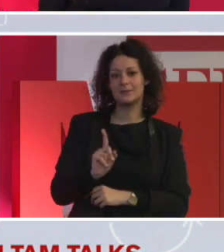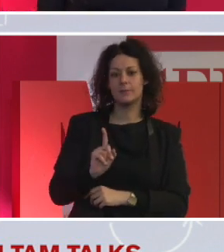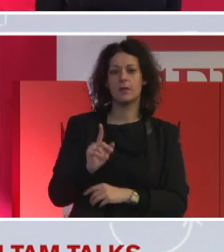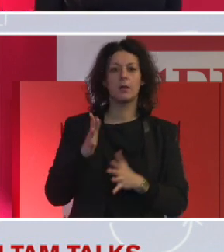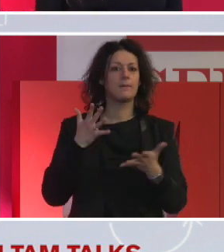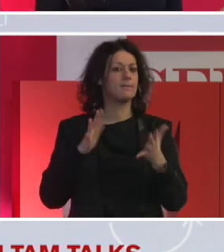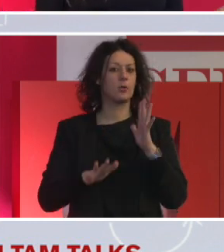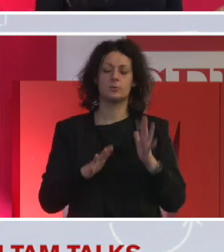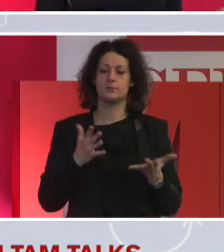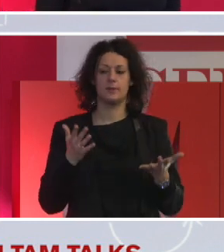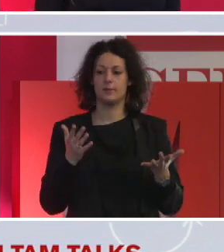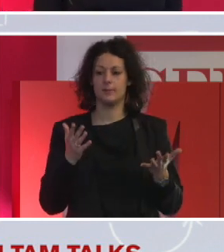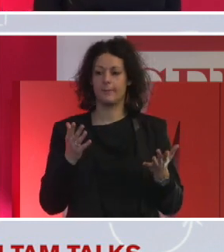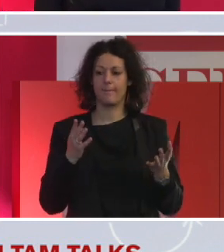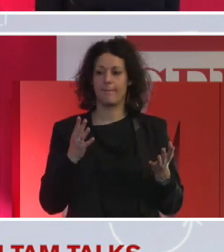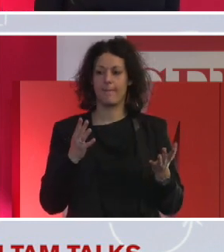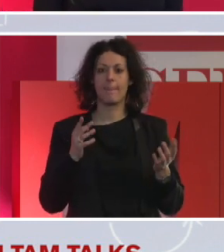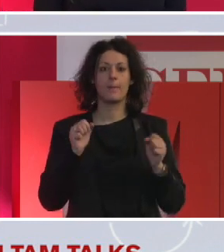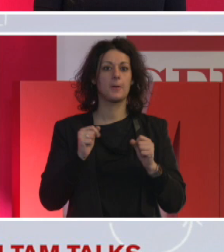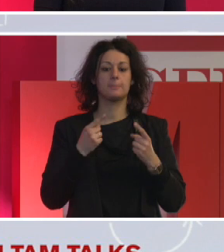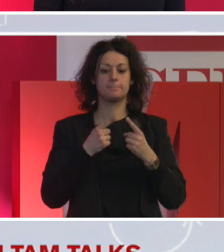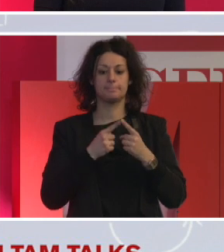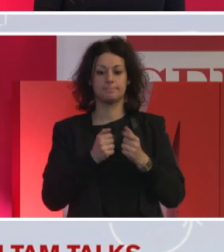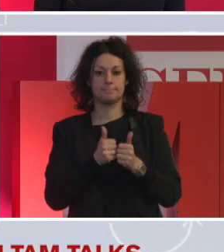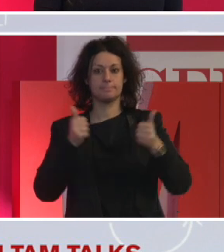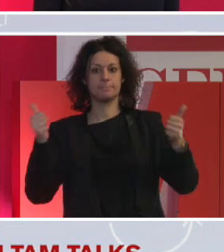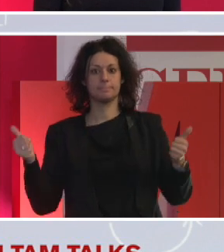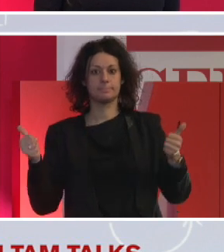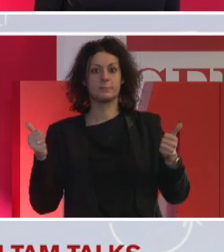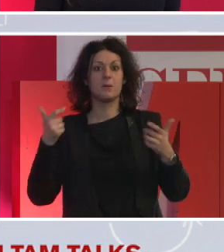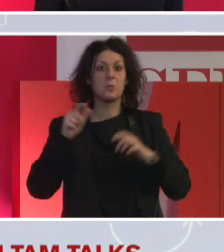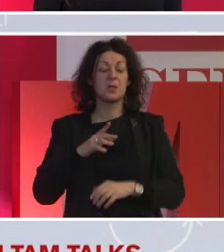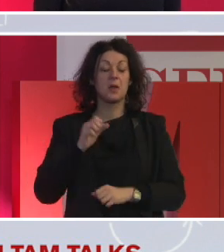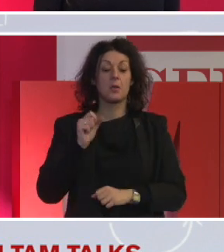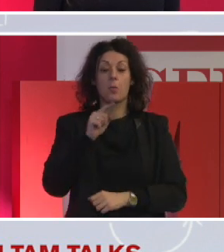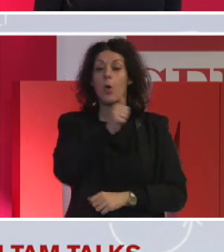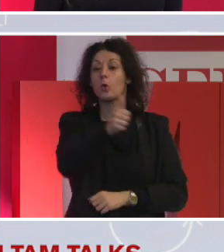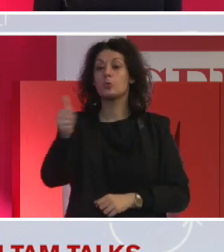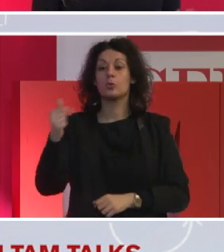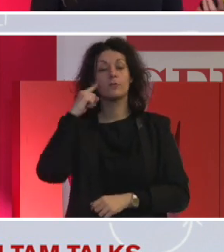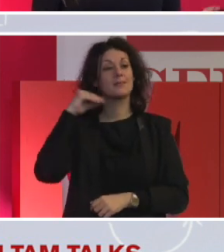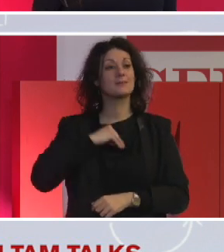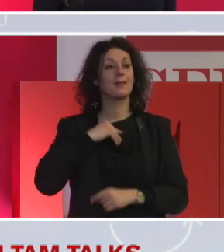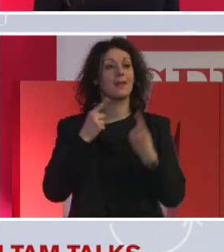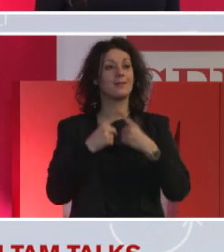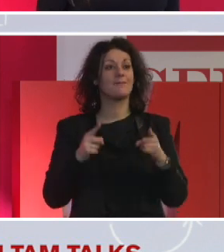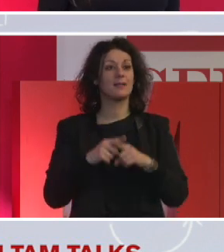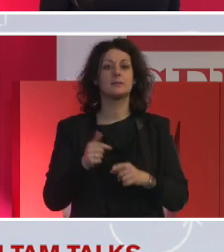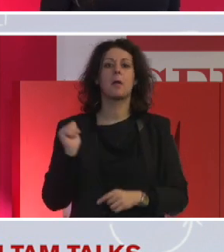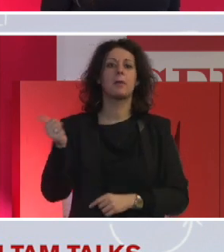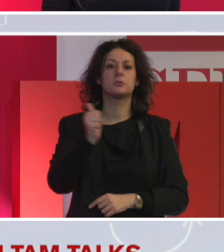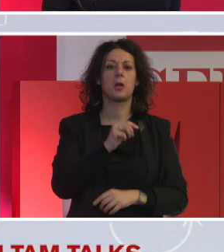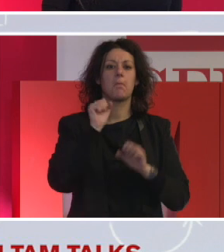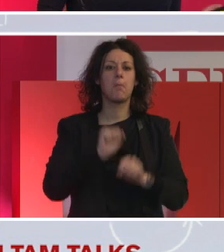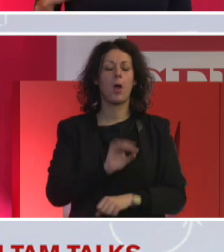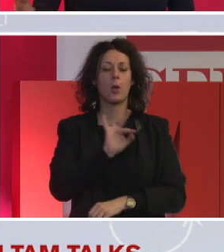sbagli. E anche perché, chissà, la diversità è una cosa molto personale, magari è l'accento, magari è lo stile di lavoro. Spesso e volentieri quando parliamo